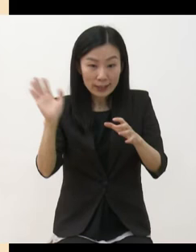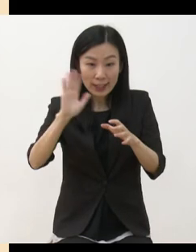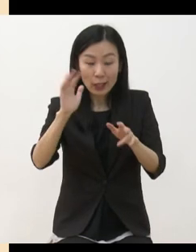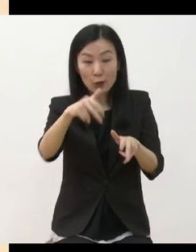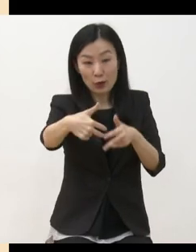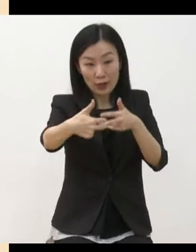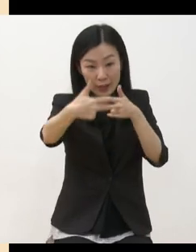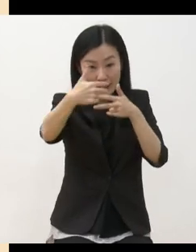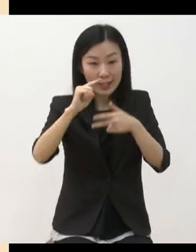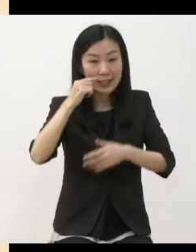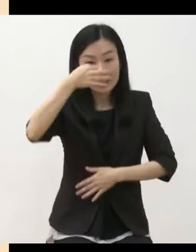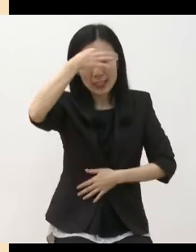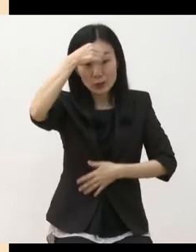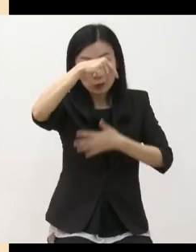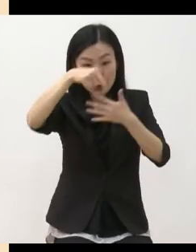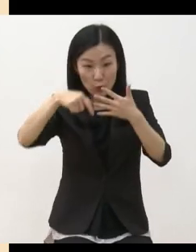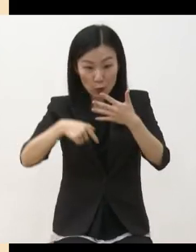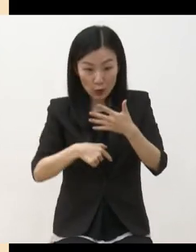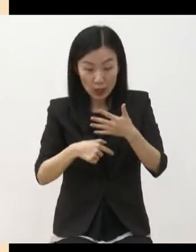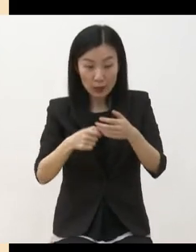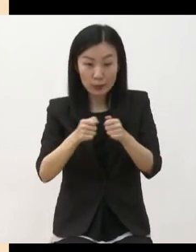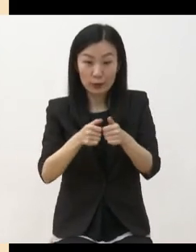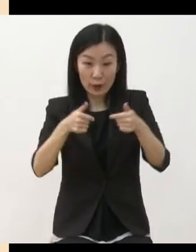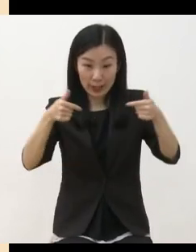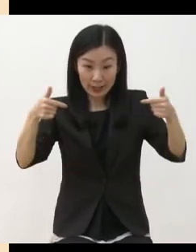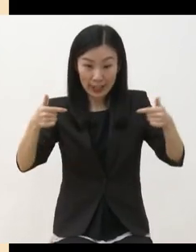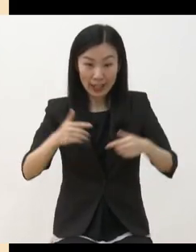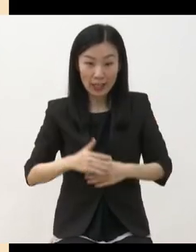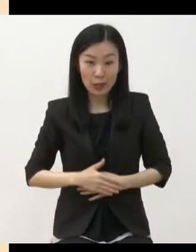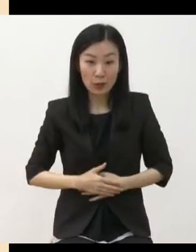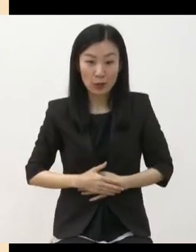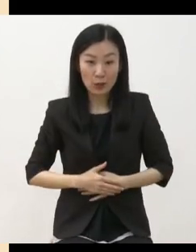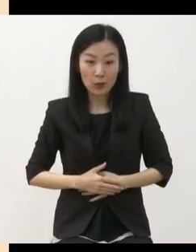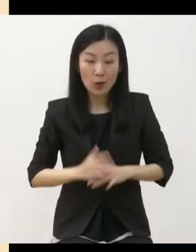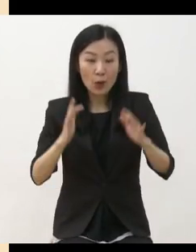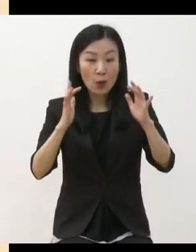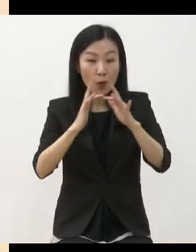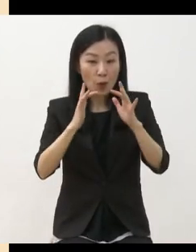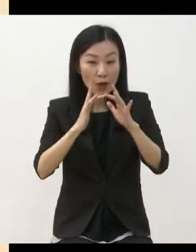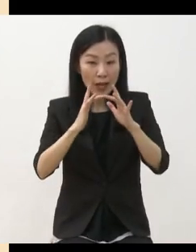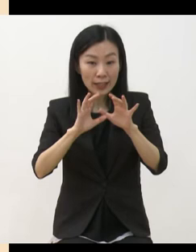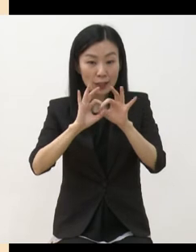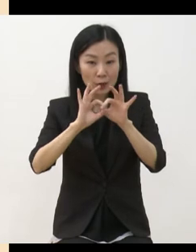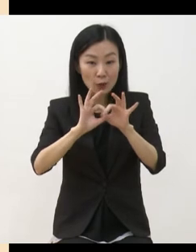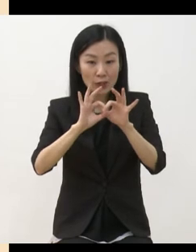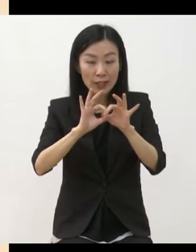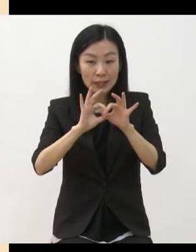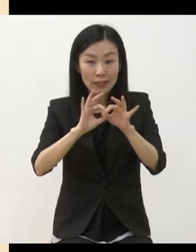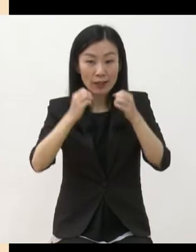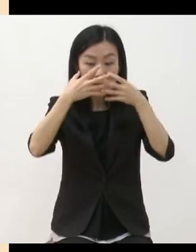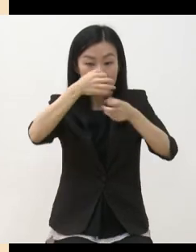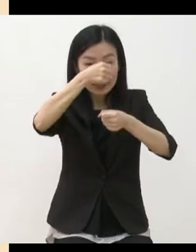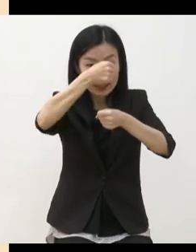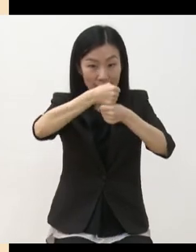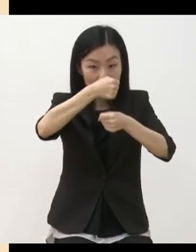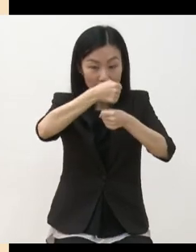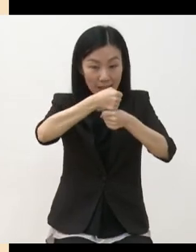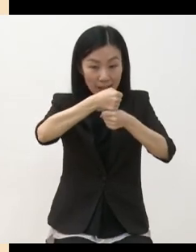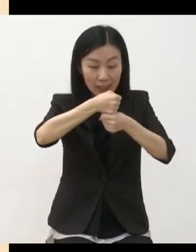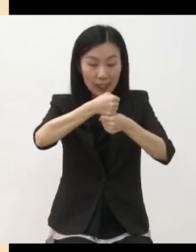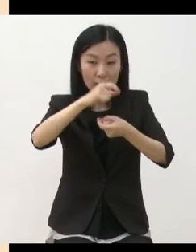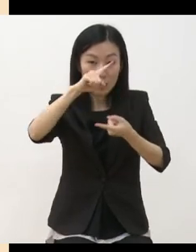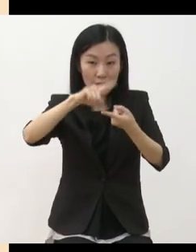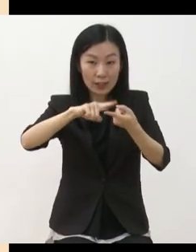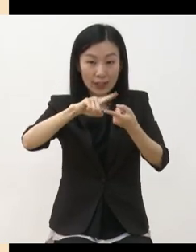추진하고 예술 기록물의 온라인화를 통해서 창작 성과가 사람들과 만날 수 있는